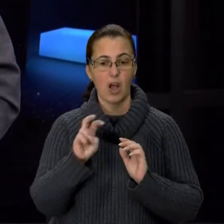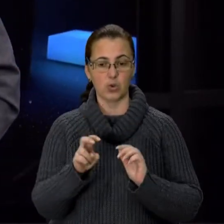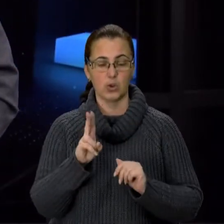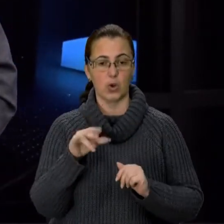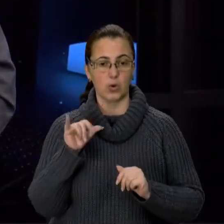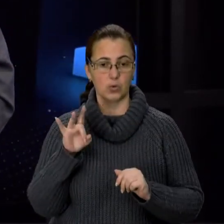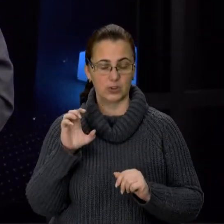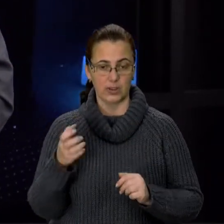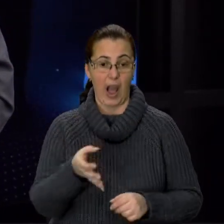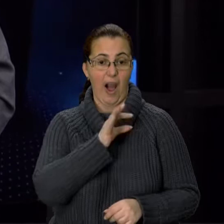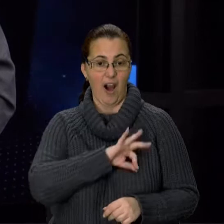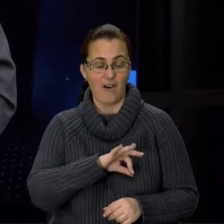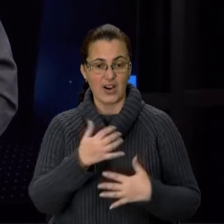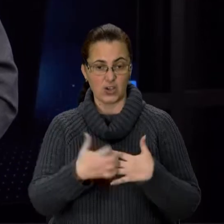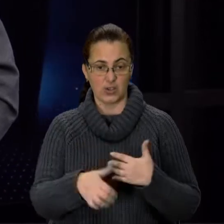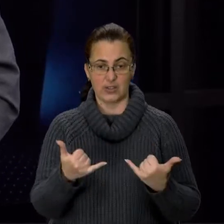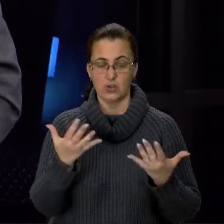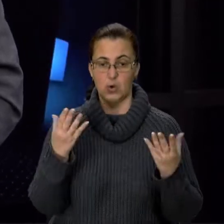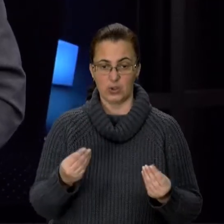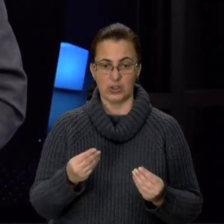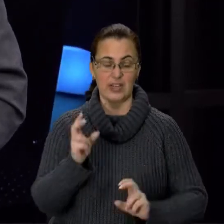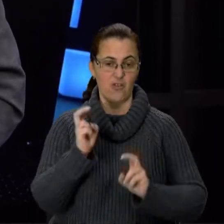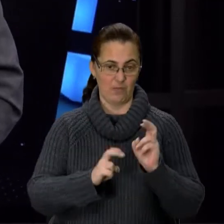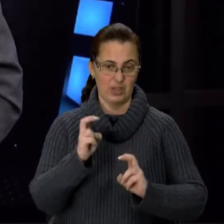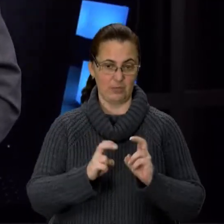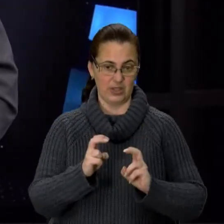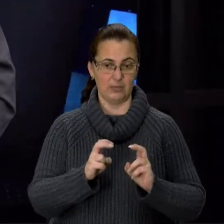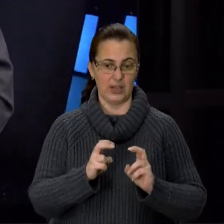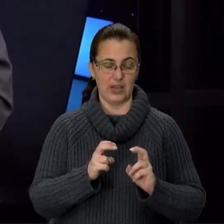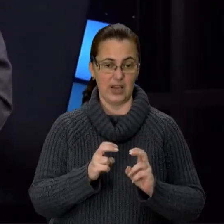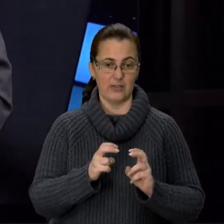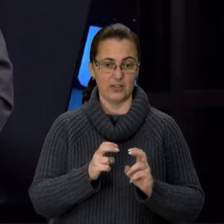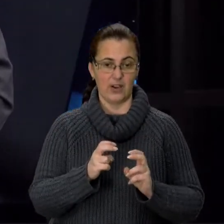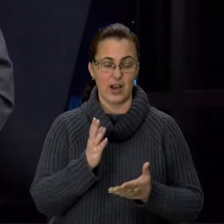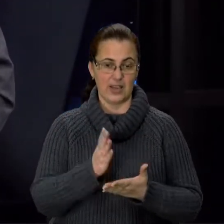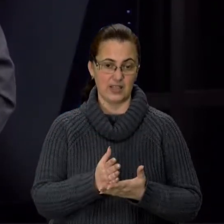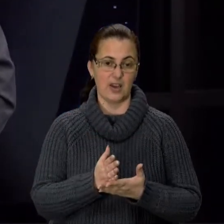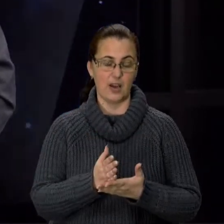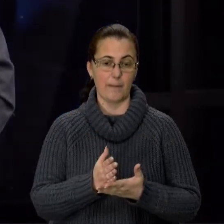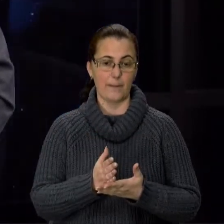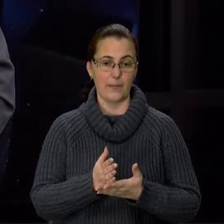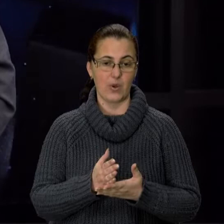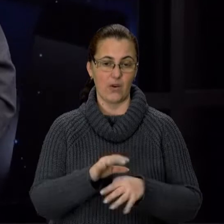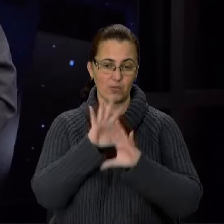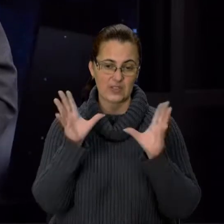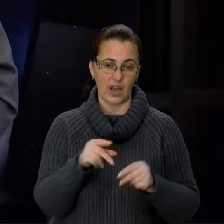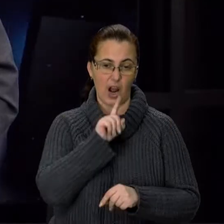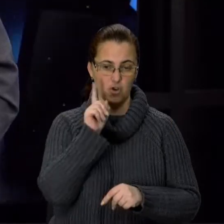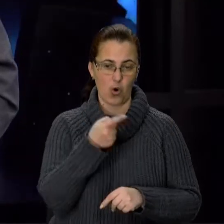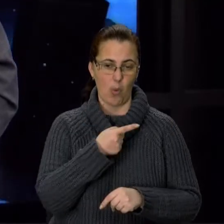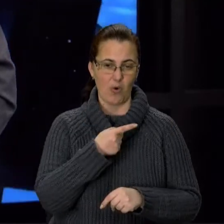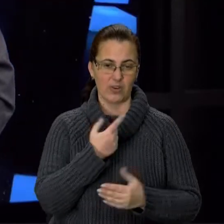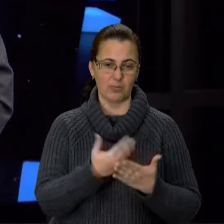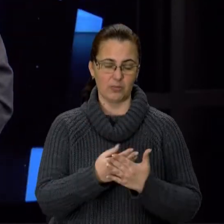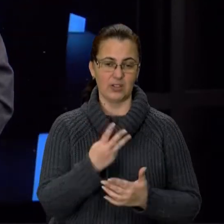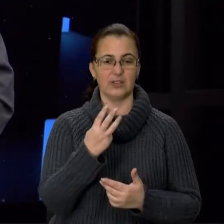виручка середня, яка на сьогоднішній день складається в підприємствах галузі, в принципі, Ну, я вам скажу, в загальному в рік не буде перевищувати